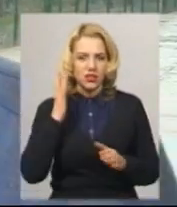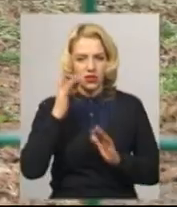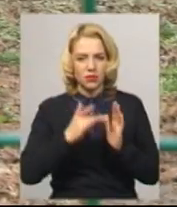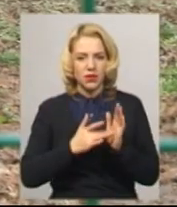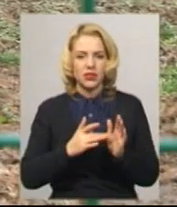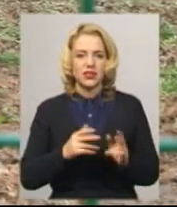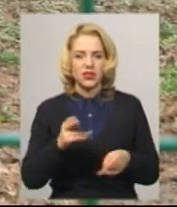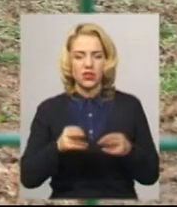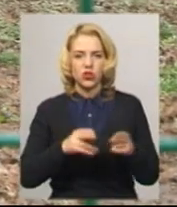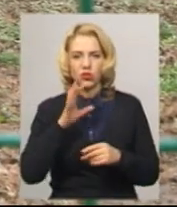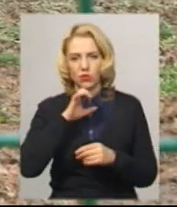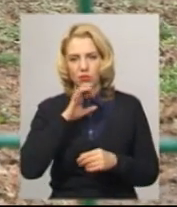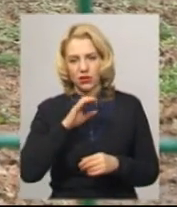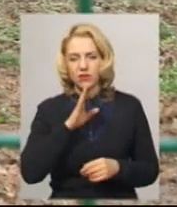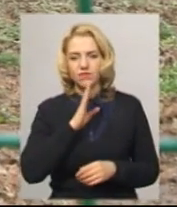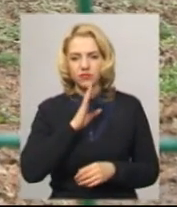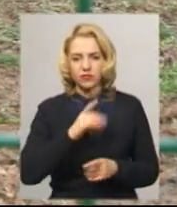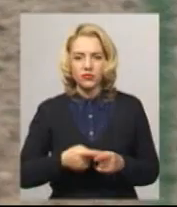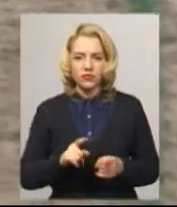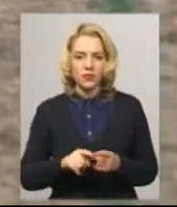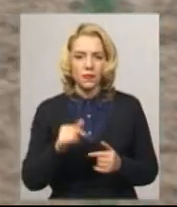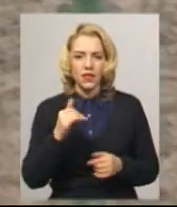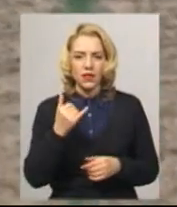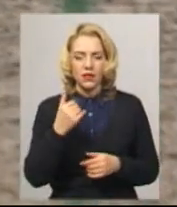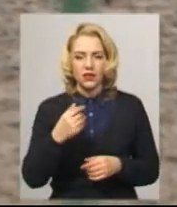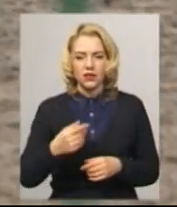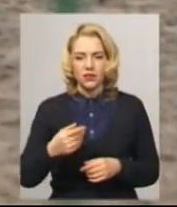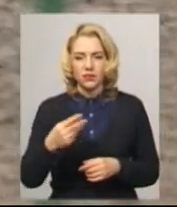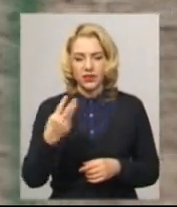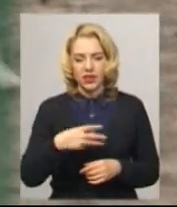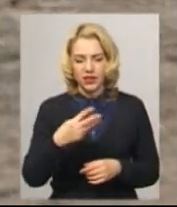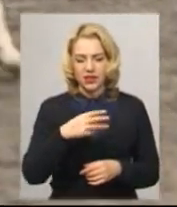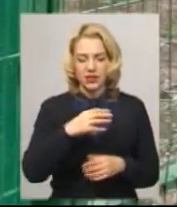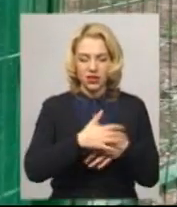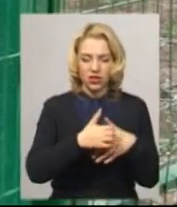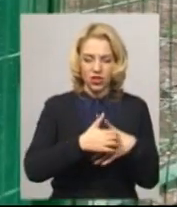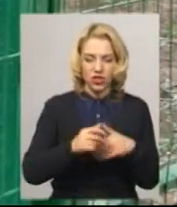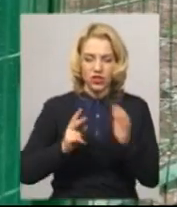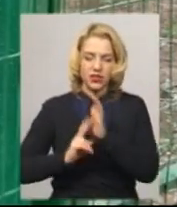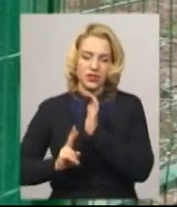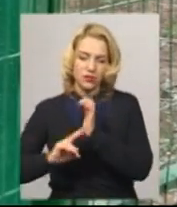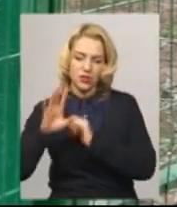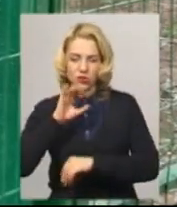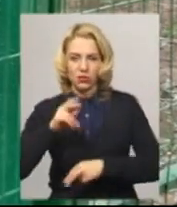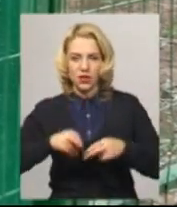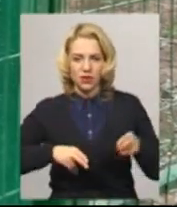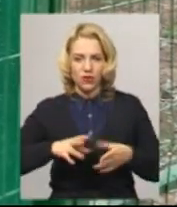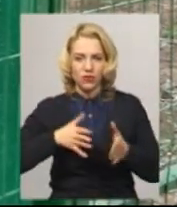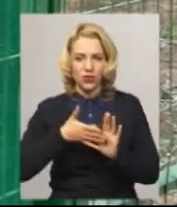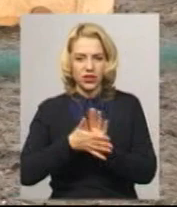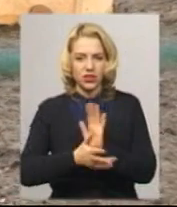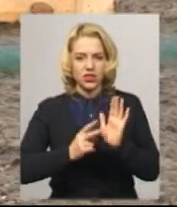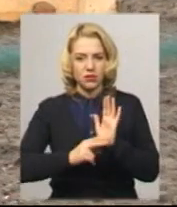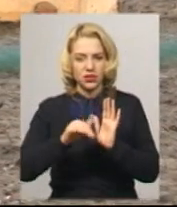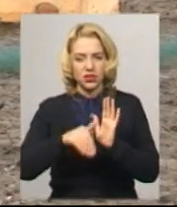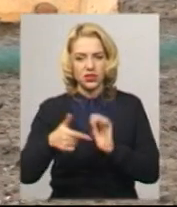самок. За 10 місяців цього року нестерилізацією 30 кішок та понад 80 собак витратили 72 тисячі гривень. Загалом на територію